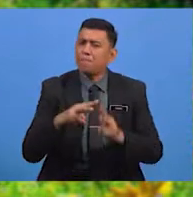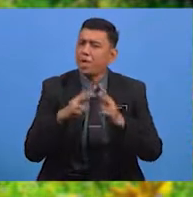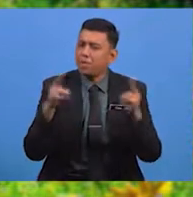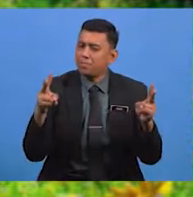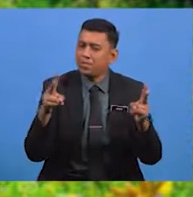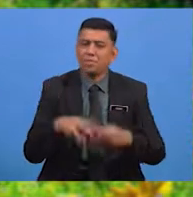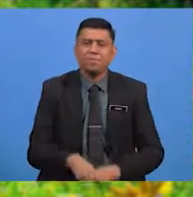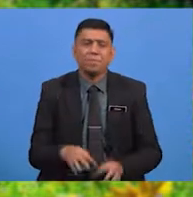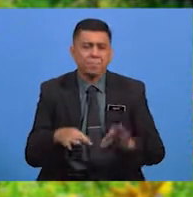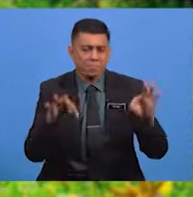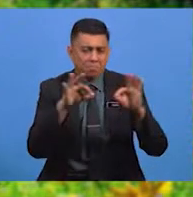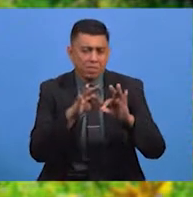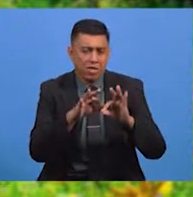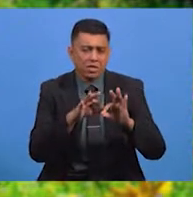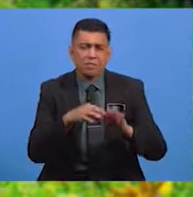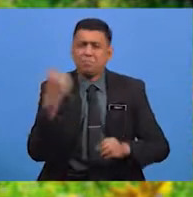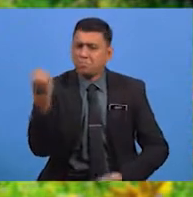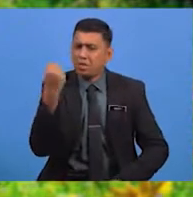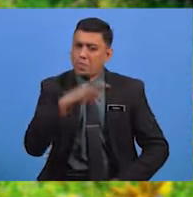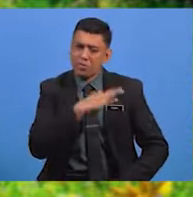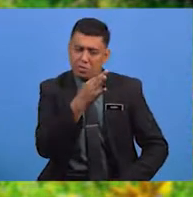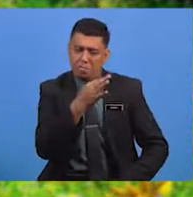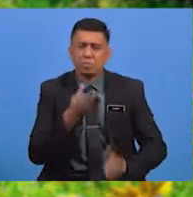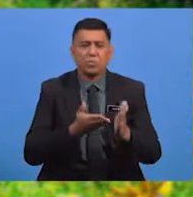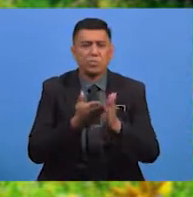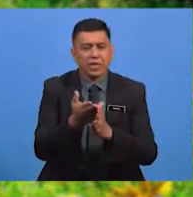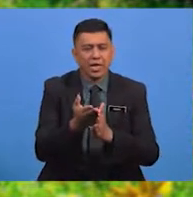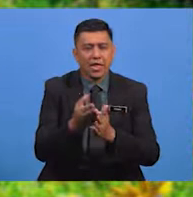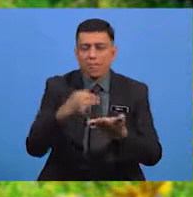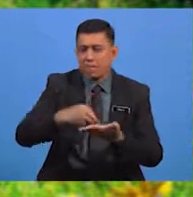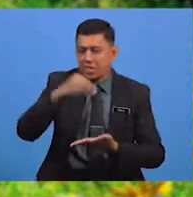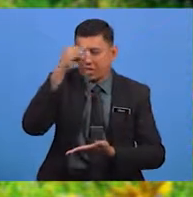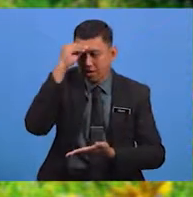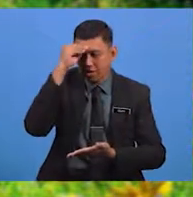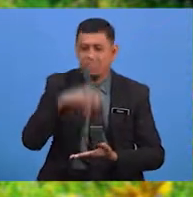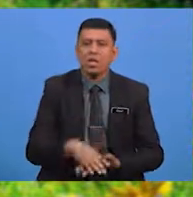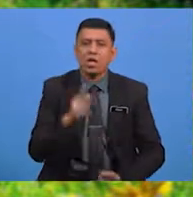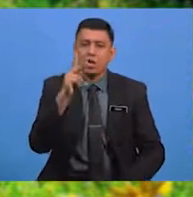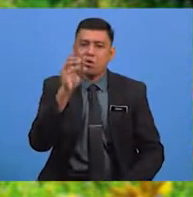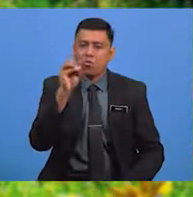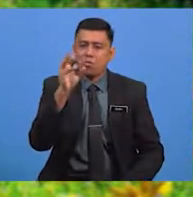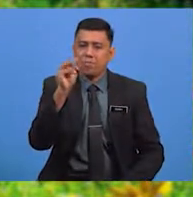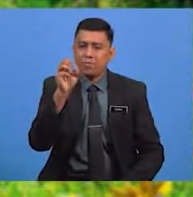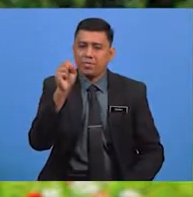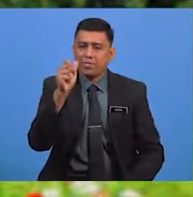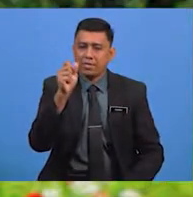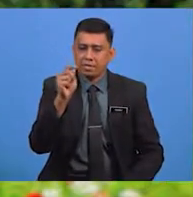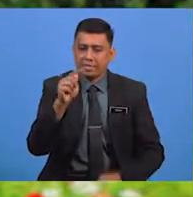sentiasa bersemangat untuk meneruskan pembelajaran Komsas tingkatan 3.